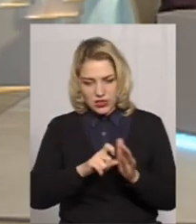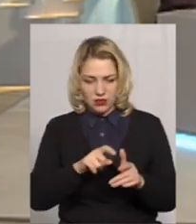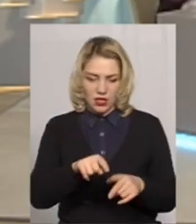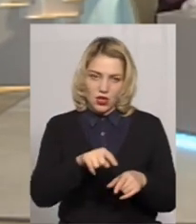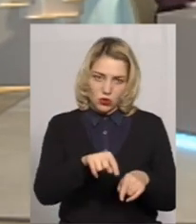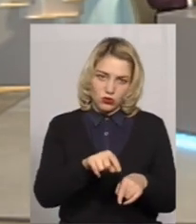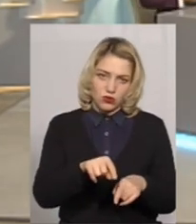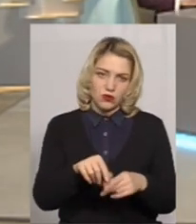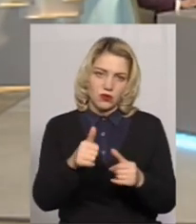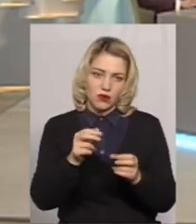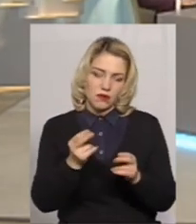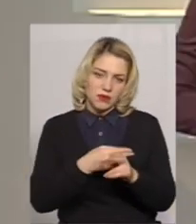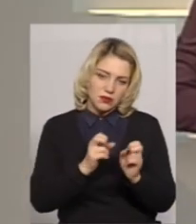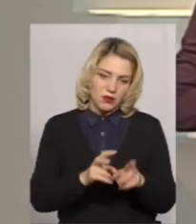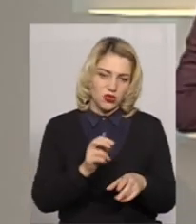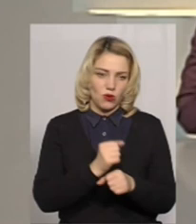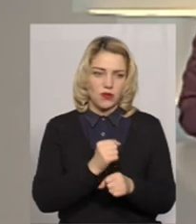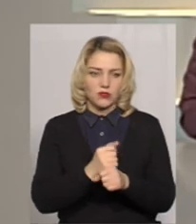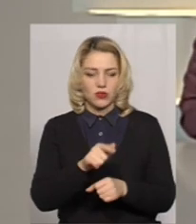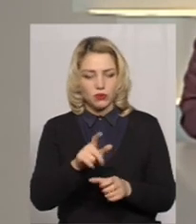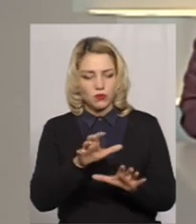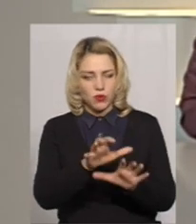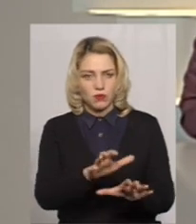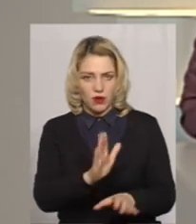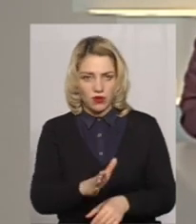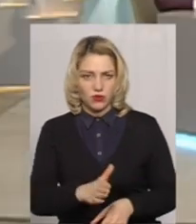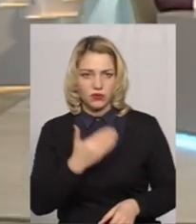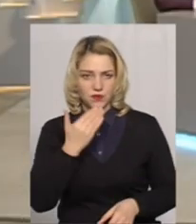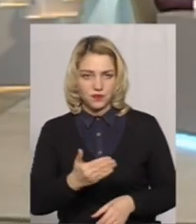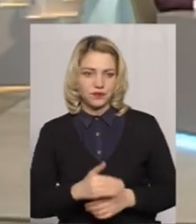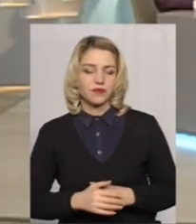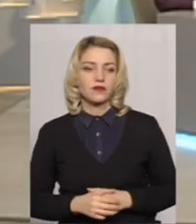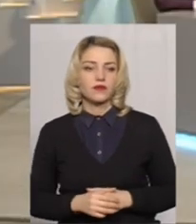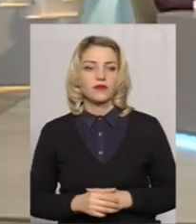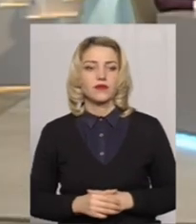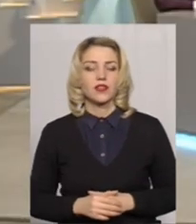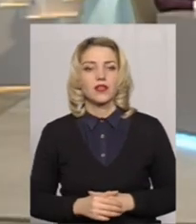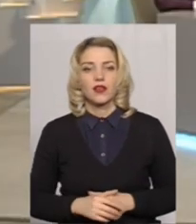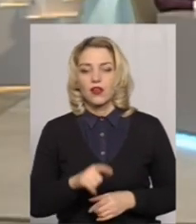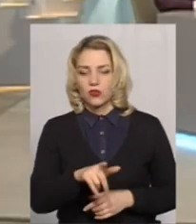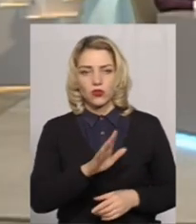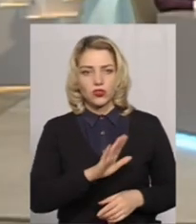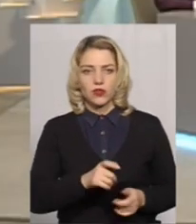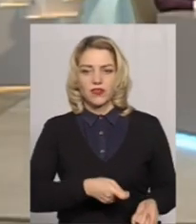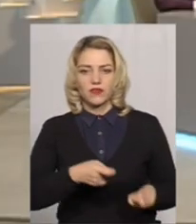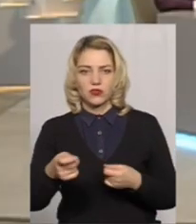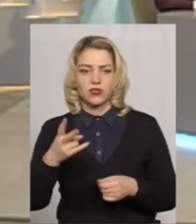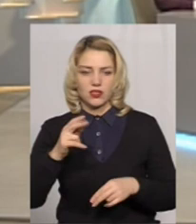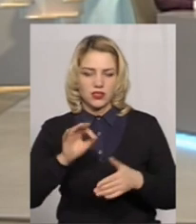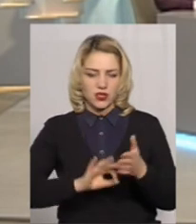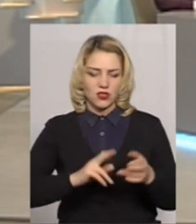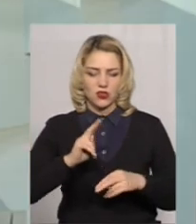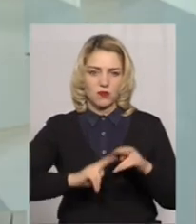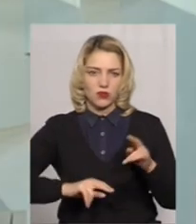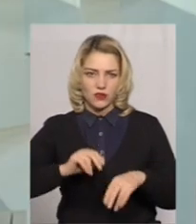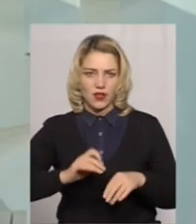зрозуміти, що тут йому буде безпечно, про нього подбають? Ну, його ж не вивезуть зразу на будівельний майданчик. Він